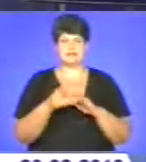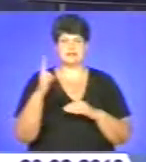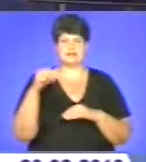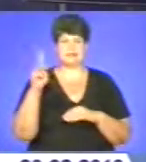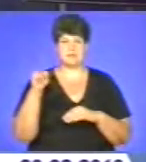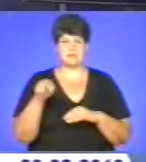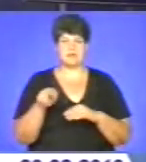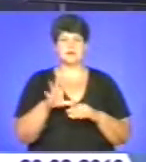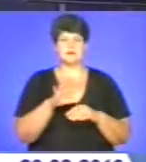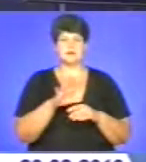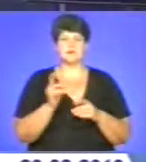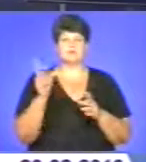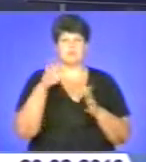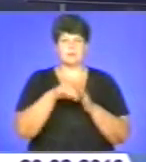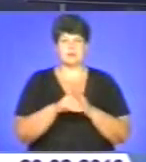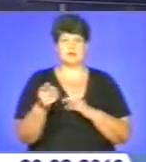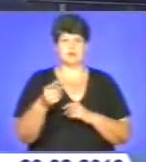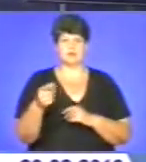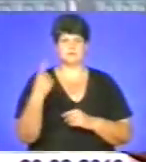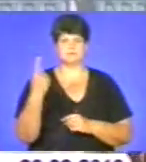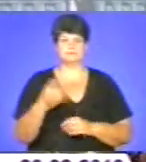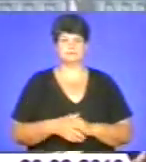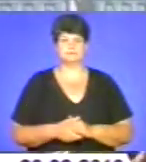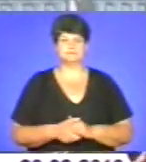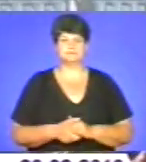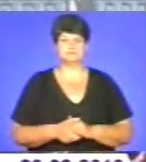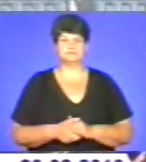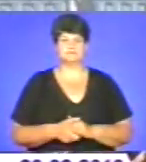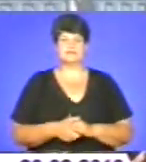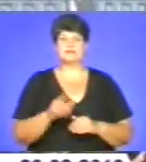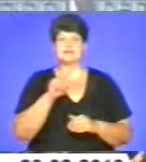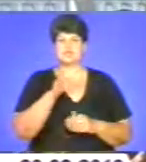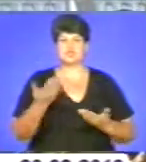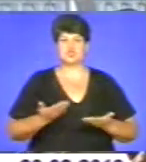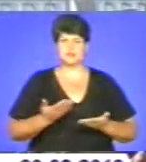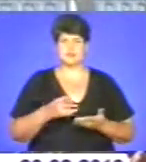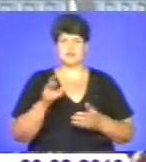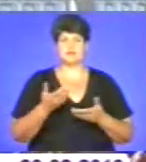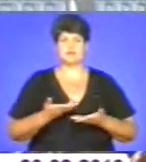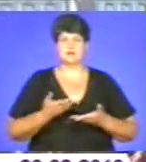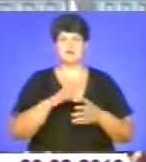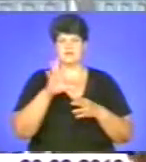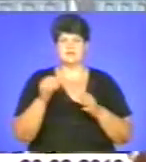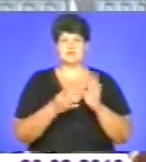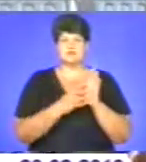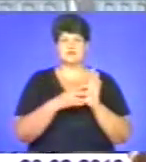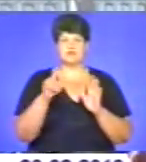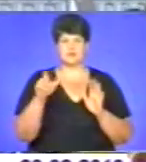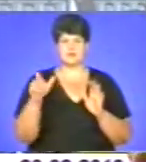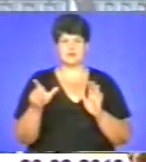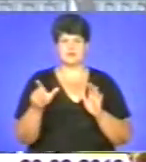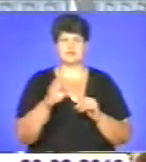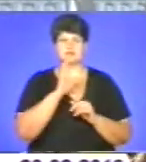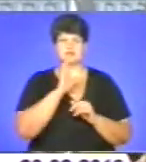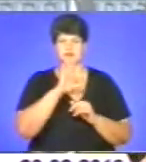яку потрапили жителі Тернопільщини. Це жителі всі Тернополя, 9 чоловік, серед них в основному